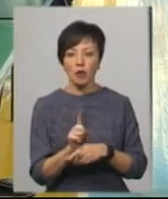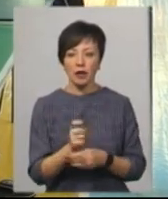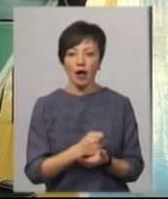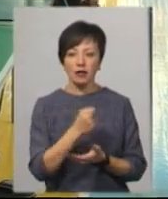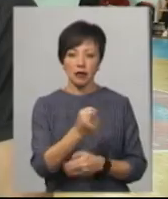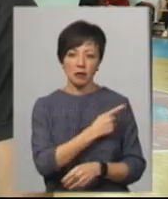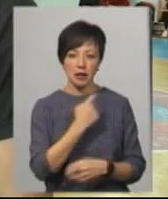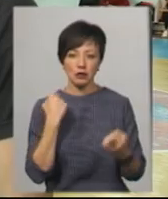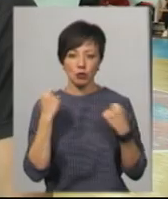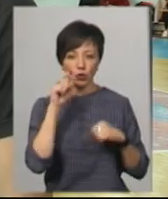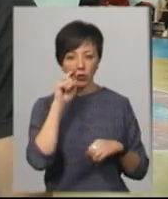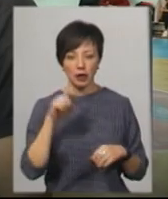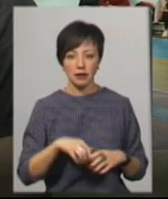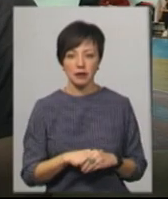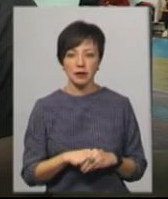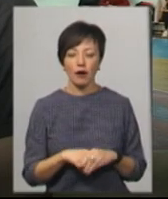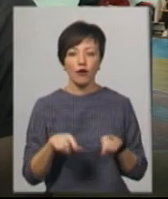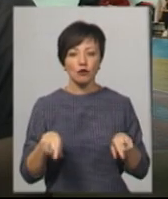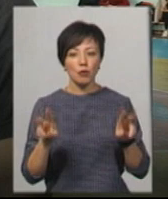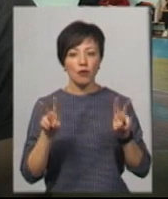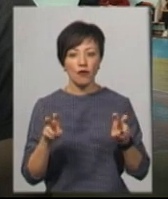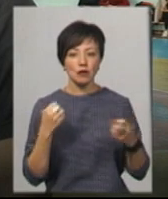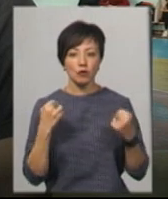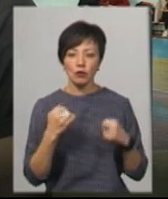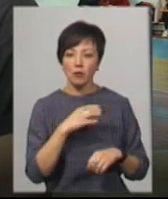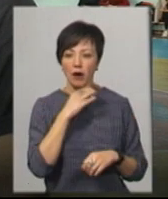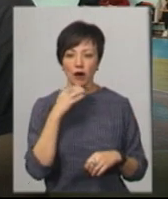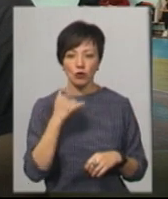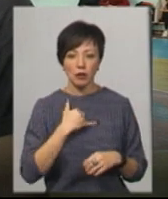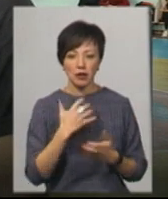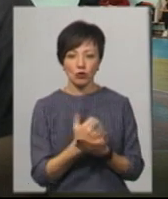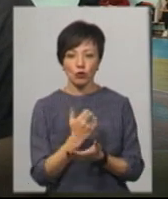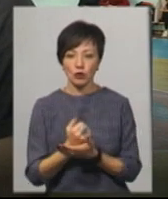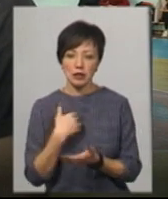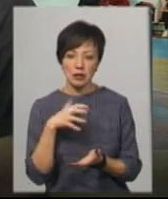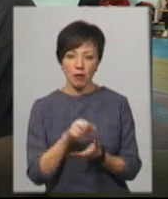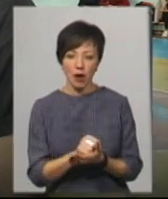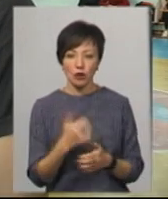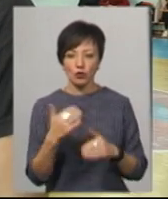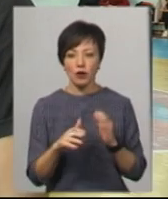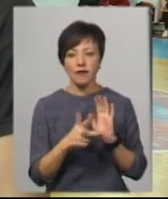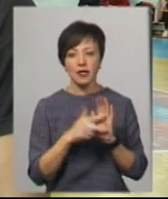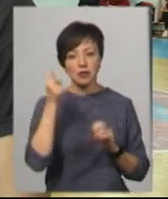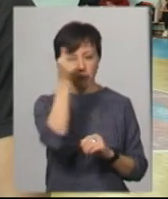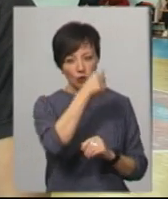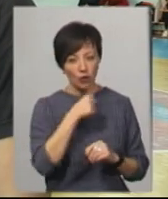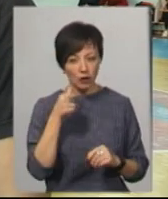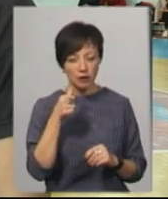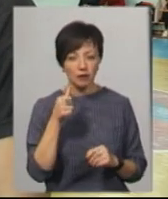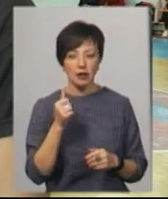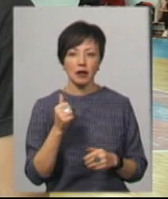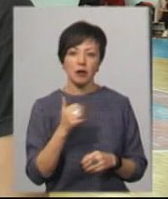спорту України. В цьому виді спорту багато в мене вже здобутків, так як я ним займаю вже майже вісім років. Є